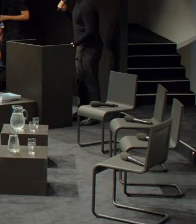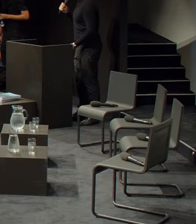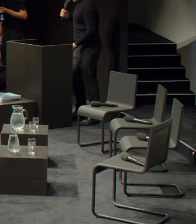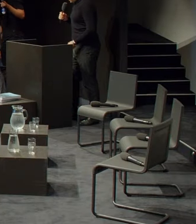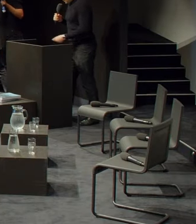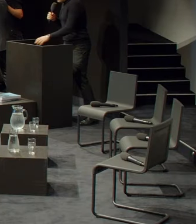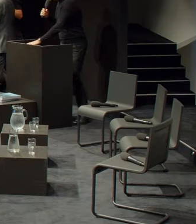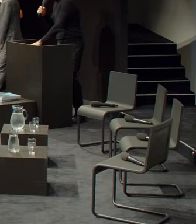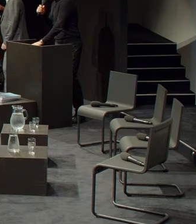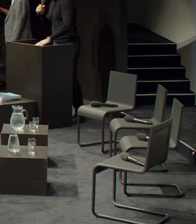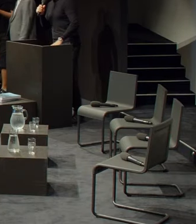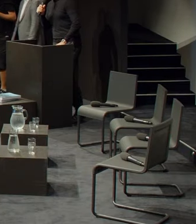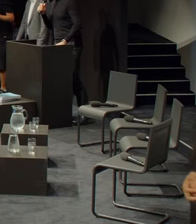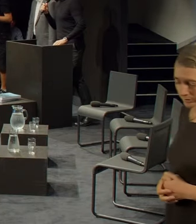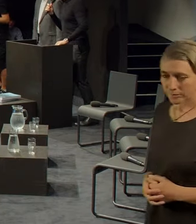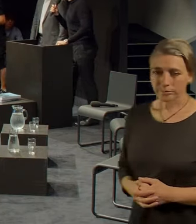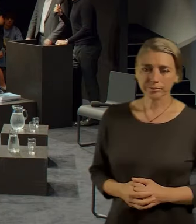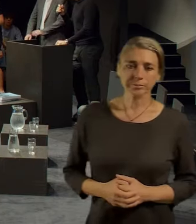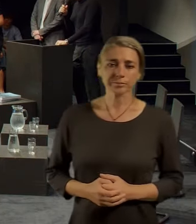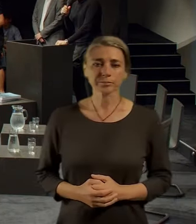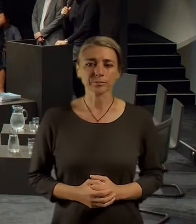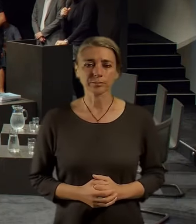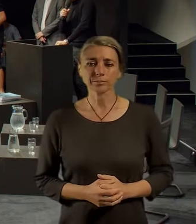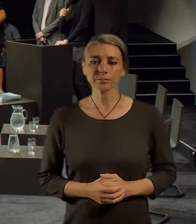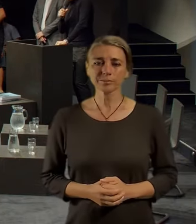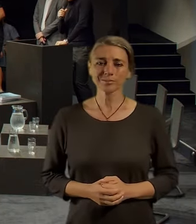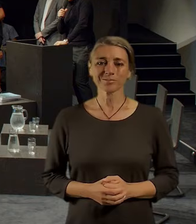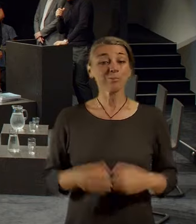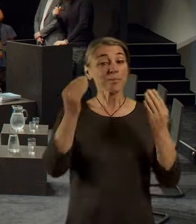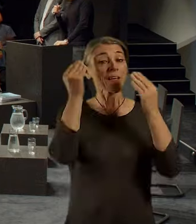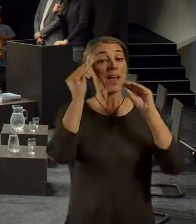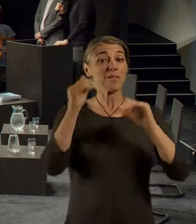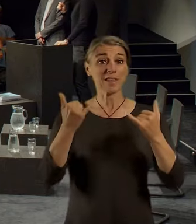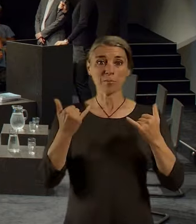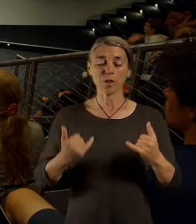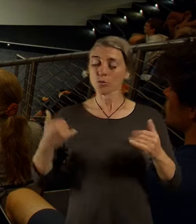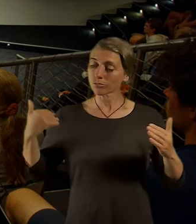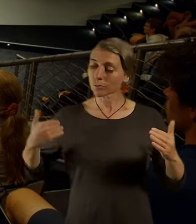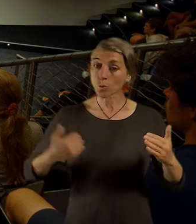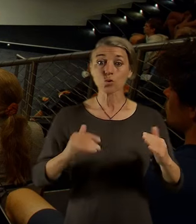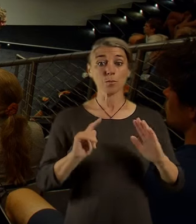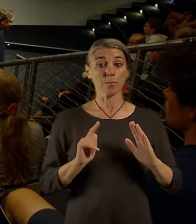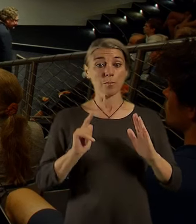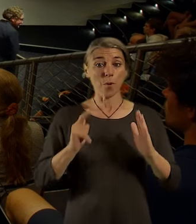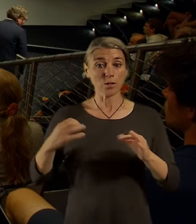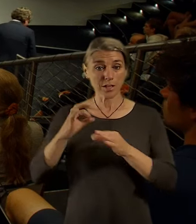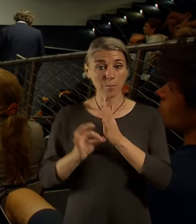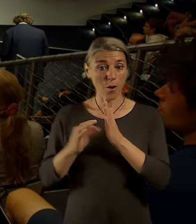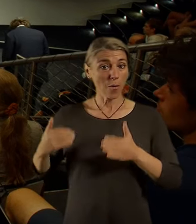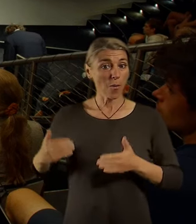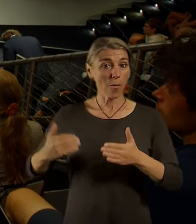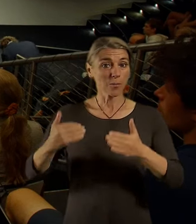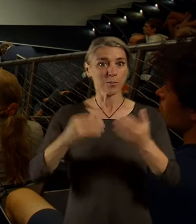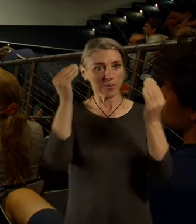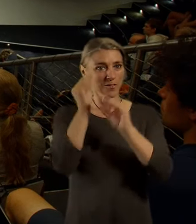Já vás vítám v Centru architektury a městského plánování. Vítám vás v sedmé sezóně. Jsem moc rád, že je vás tady tolik. Mám pocit,